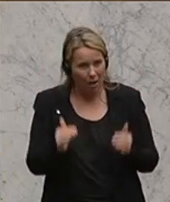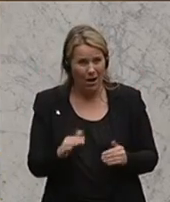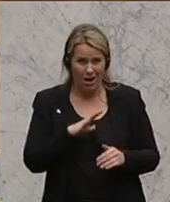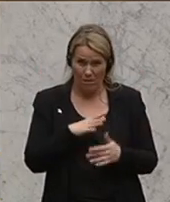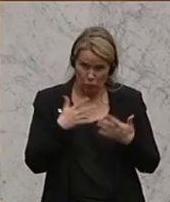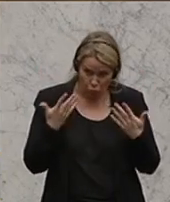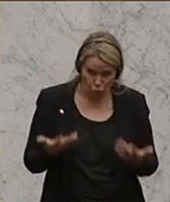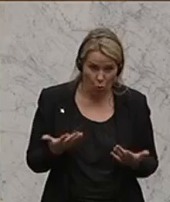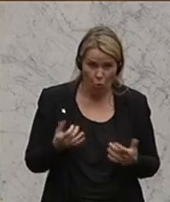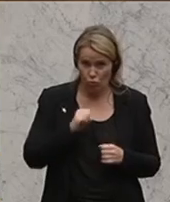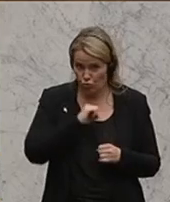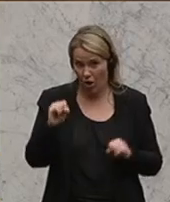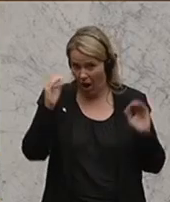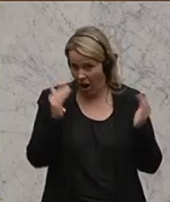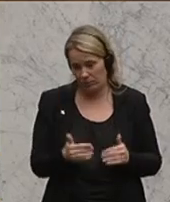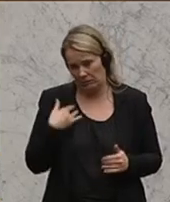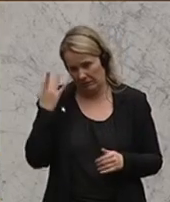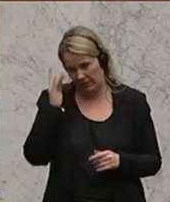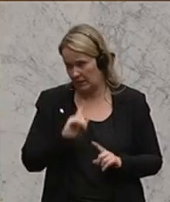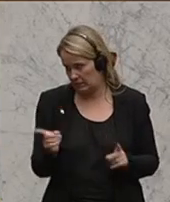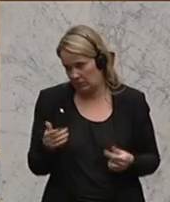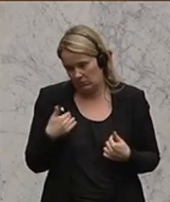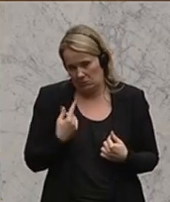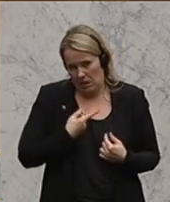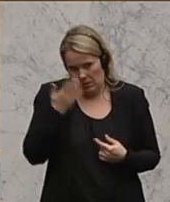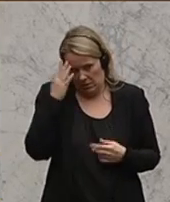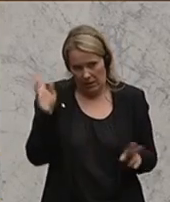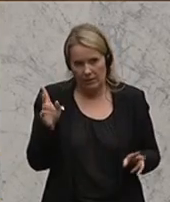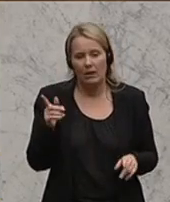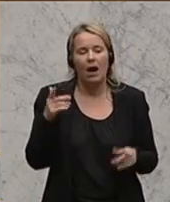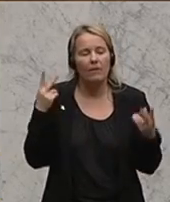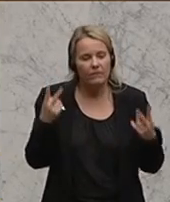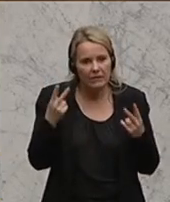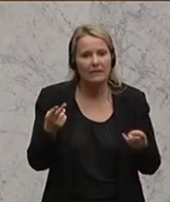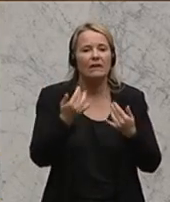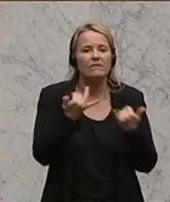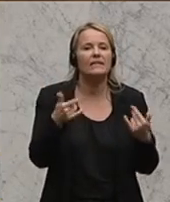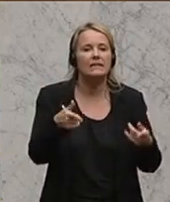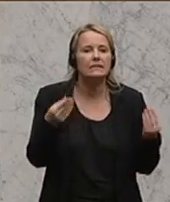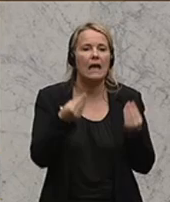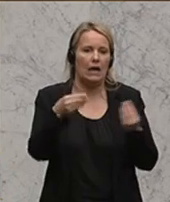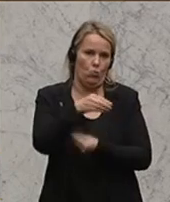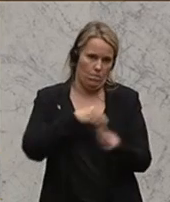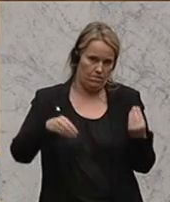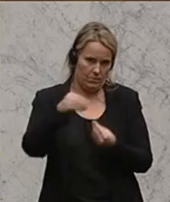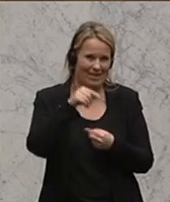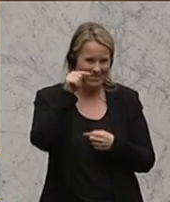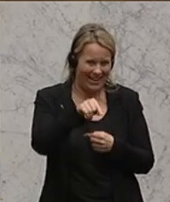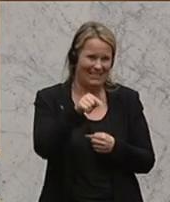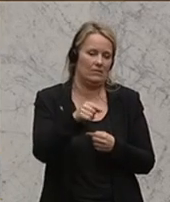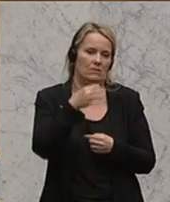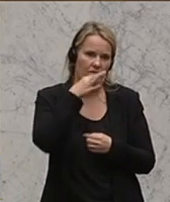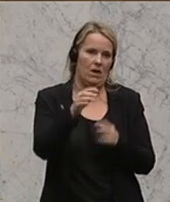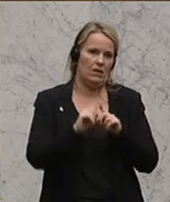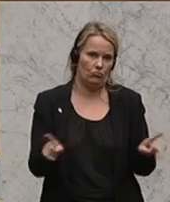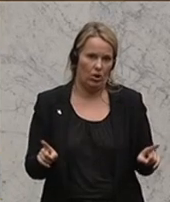Ausmaß ist, weiß ich nicht. Aber wie gesagt, ich kann mich hier nicht äußern. Mir geht es darum, wie wird mit der Sache umgegangen? Und das ist ja die entscheidende